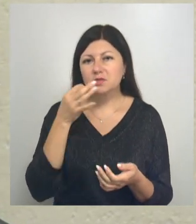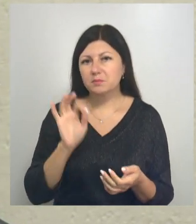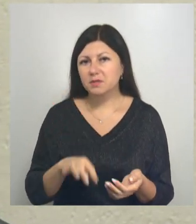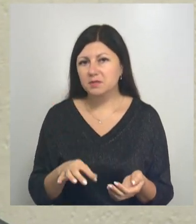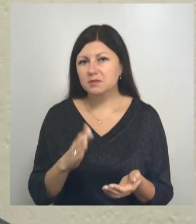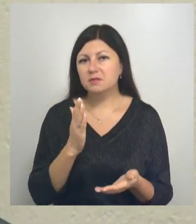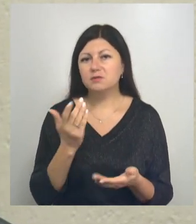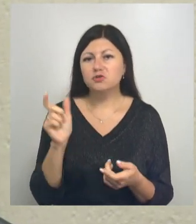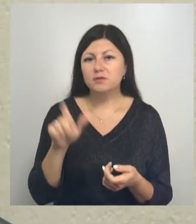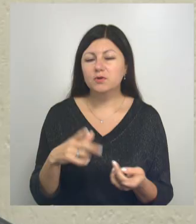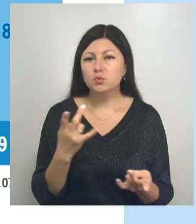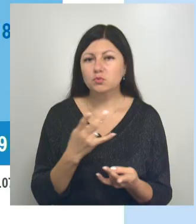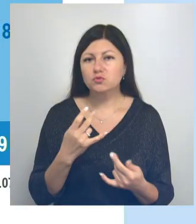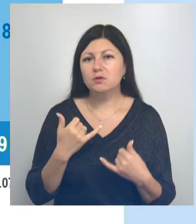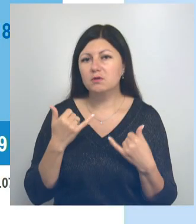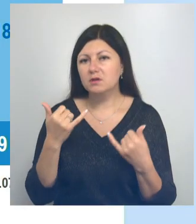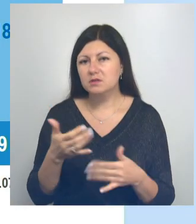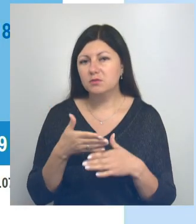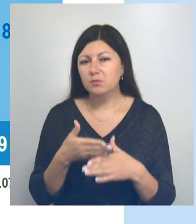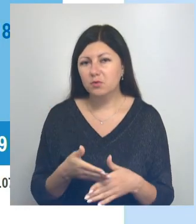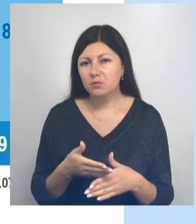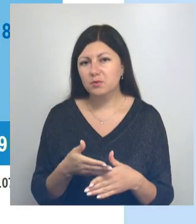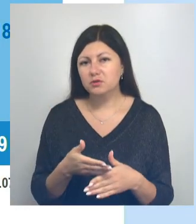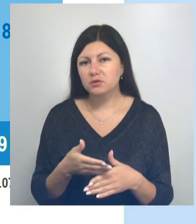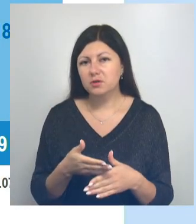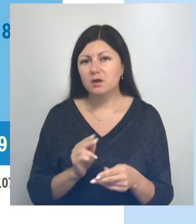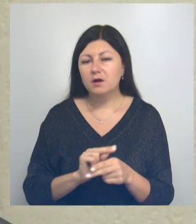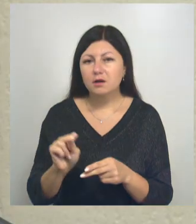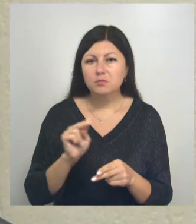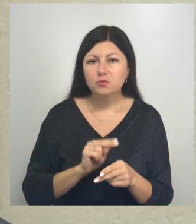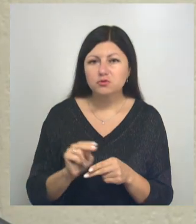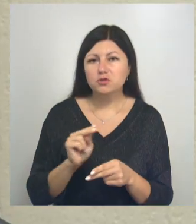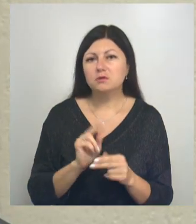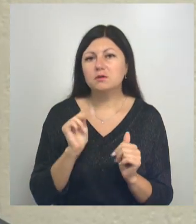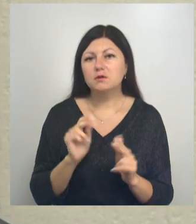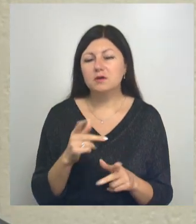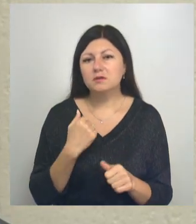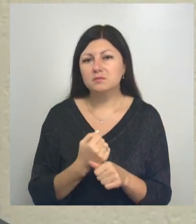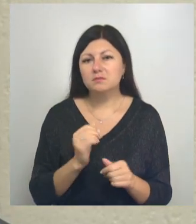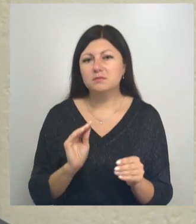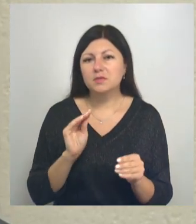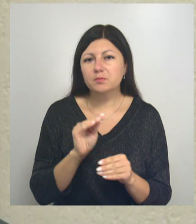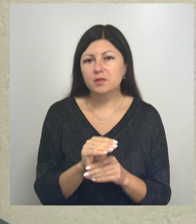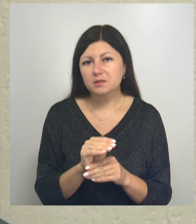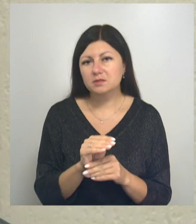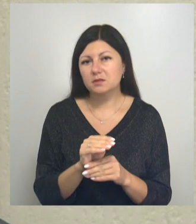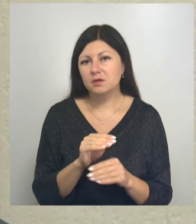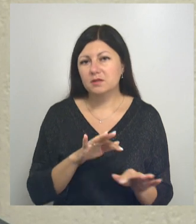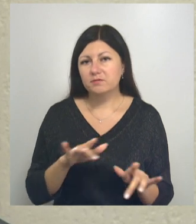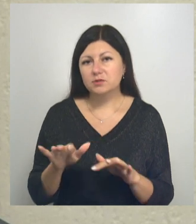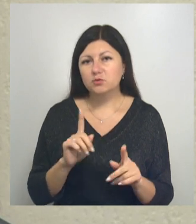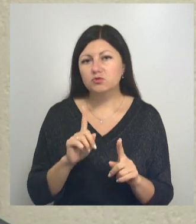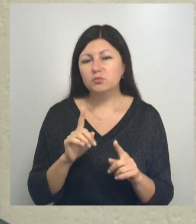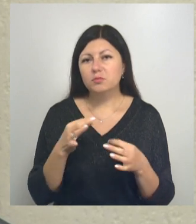Человеку же нужно оказать помощь с точки зрения обучения. Как нам создать дополнительную инфраструктуру, которая бы